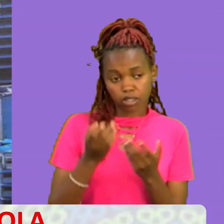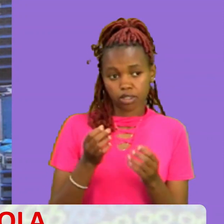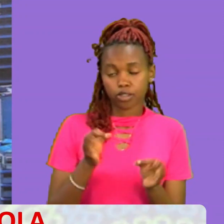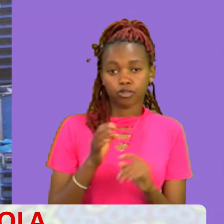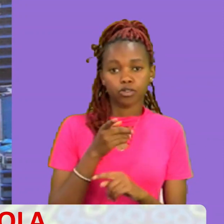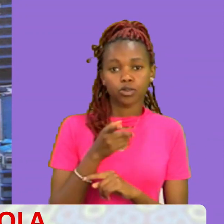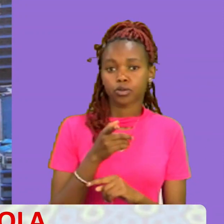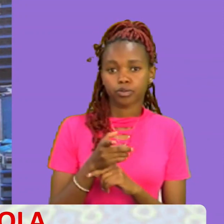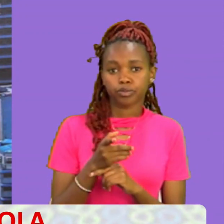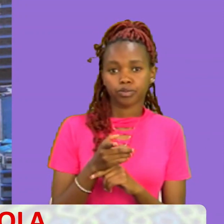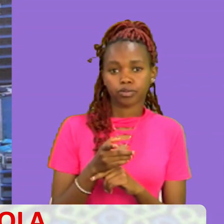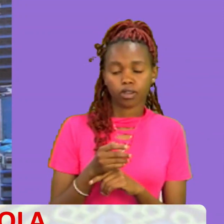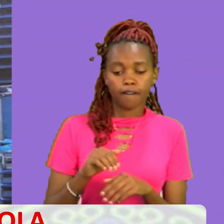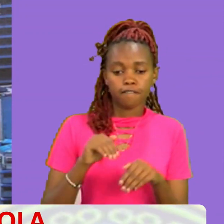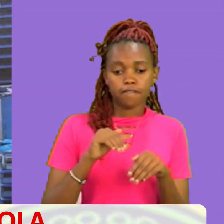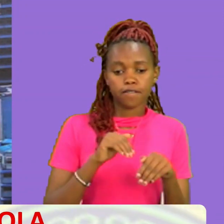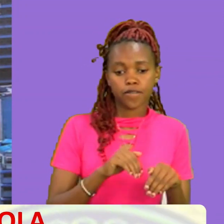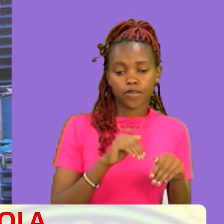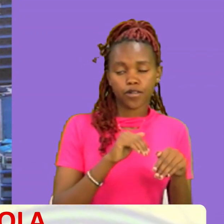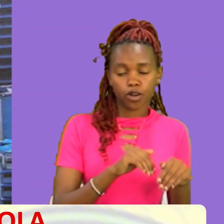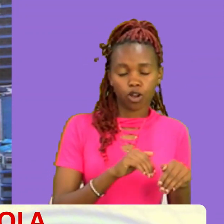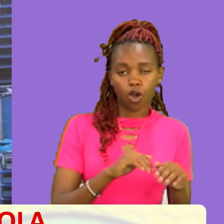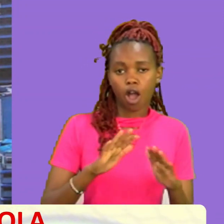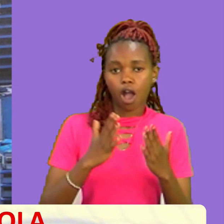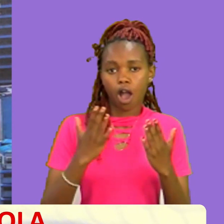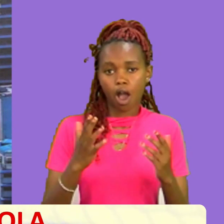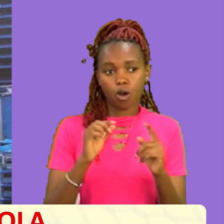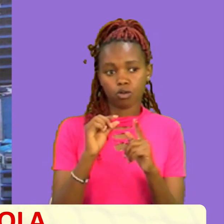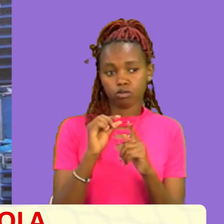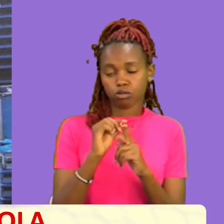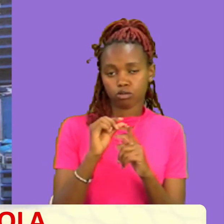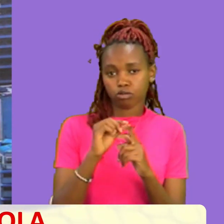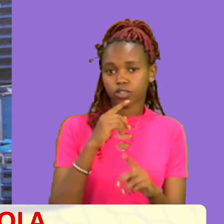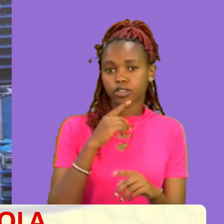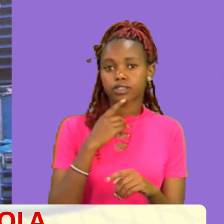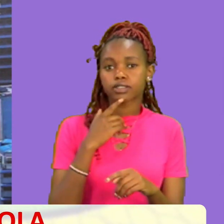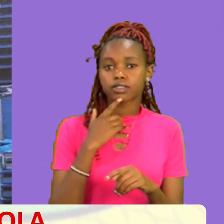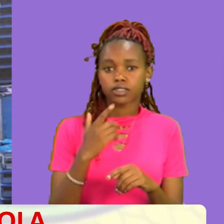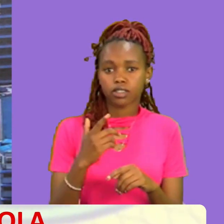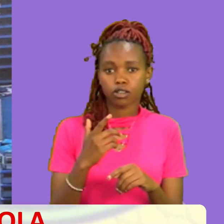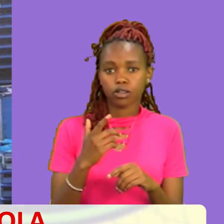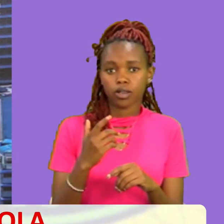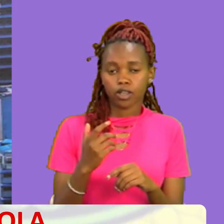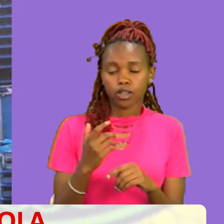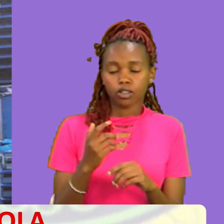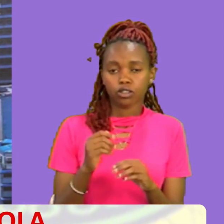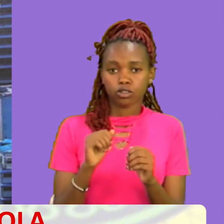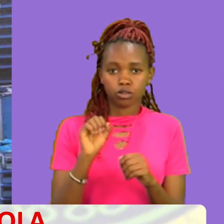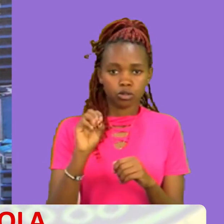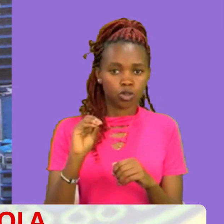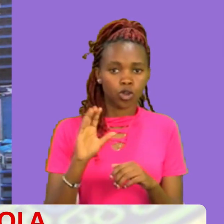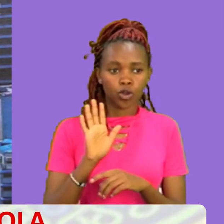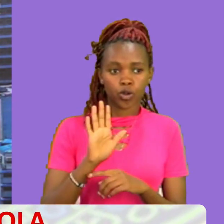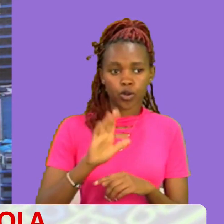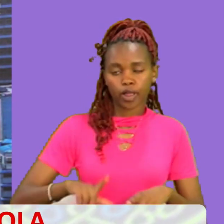Itaonevizuli basi ufate Kulingana vile mandiko inasema Ilikuwa mba Maisha yako ye bright Maisha yako ye kafunguke Maisha yako